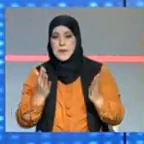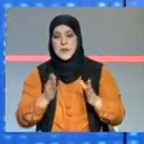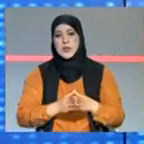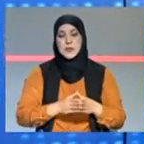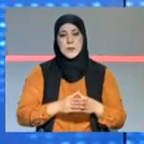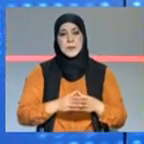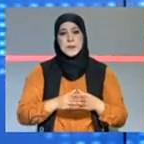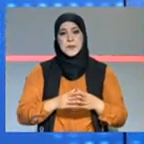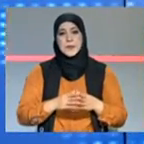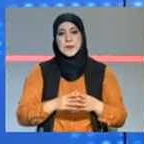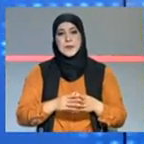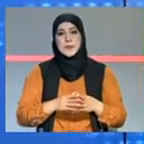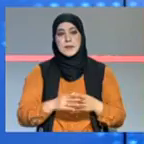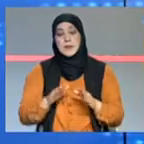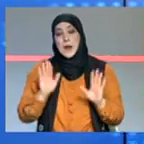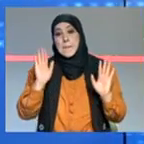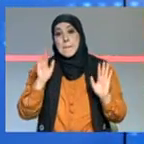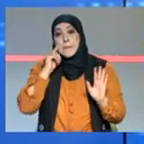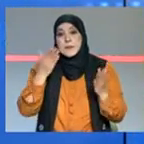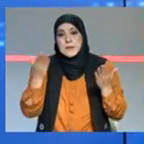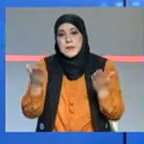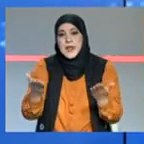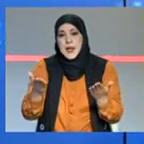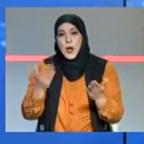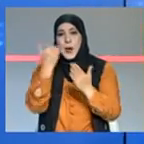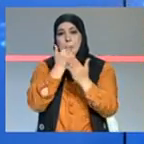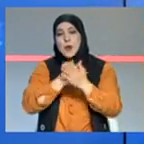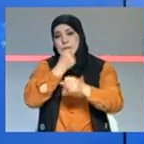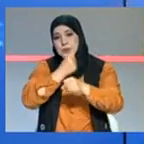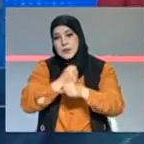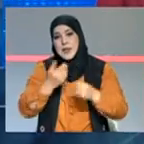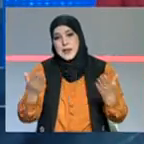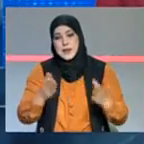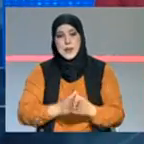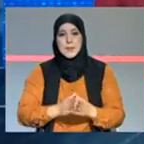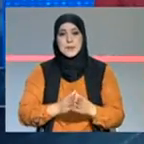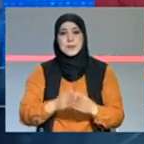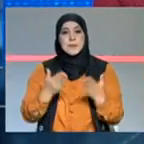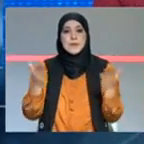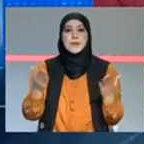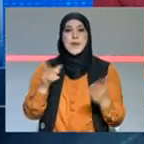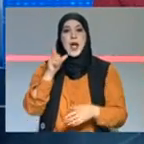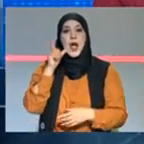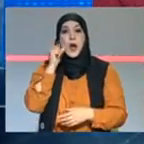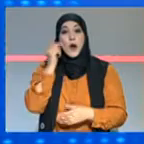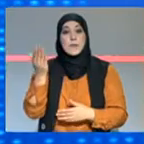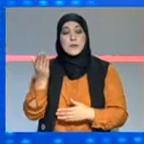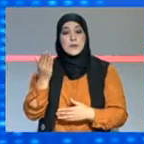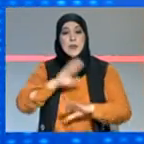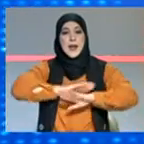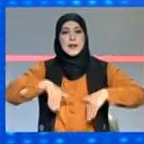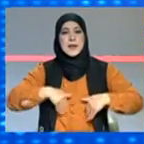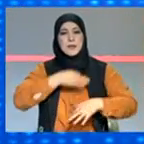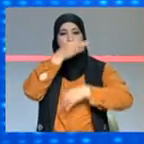معناها هذاك هو اللي اللي عملناه وهذاك هو اللي دوله اذا دكتور نختم بالحديث عن الوقاية